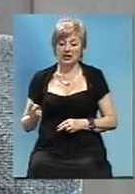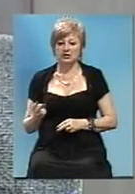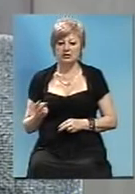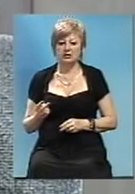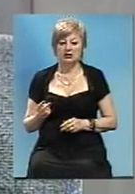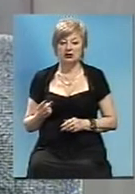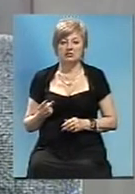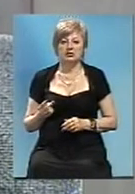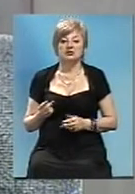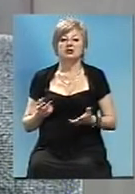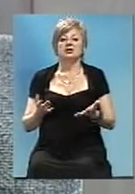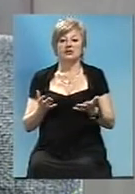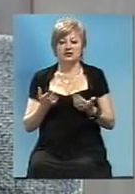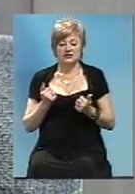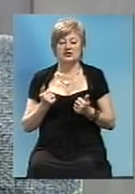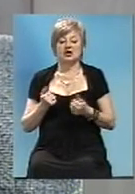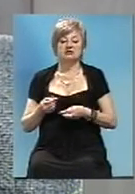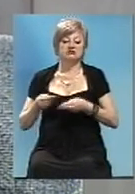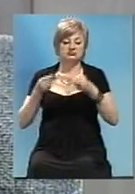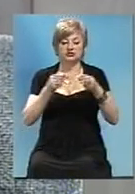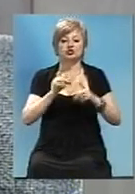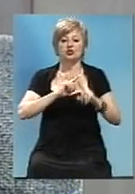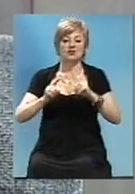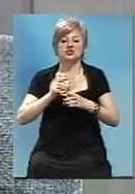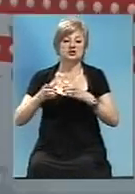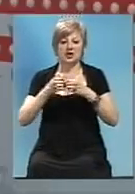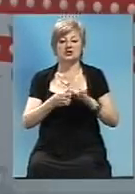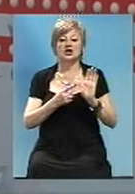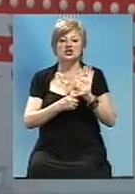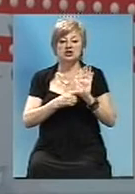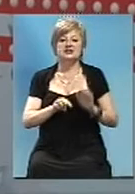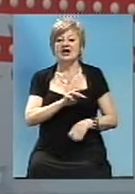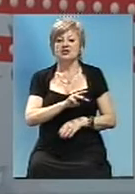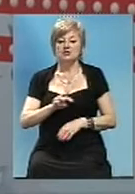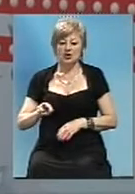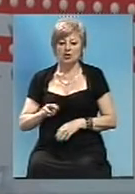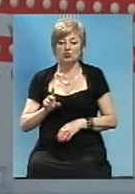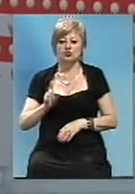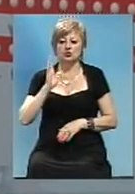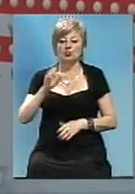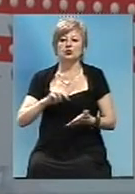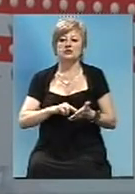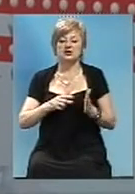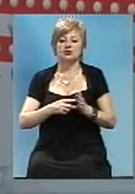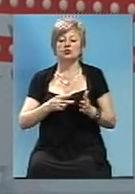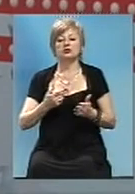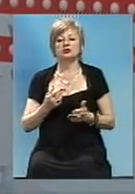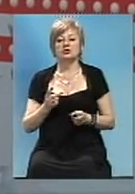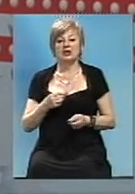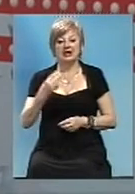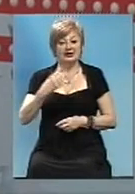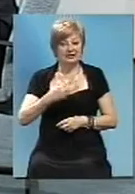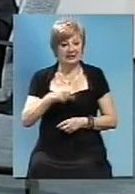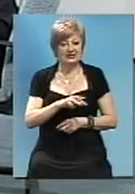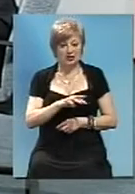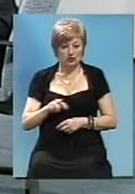з'явили виїздне совіщання. І 60 мільйонів, які будуть запланировані следующим образом. 30